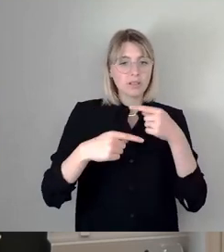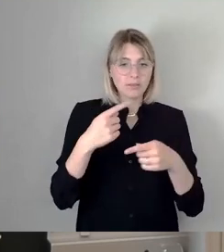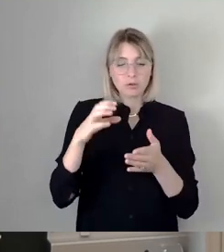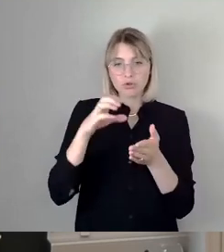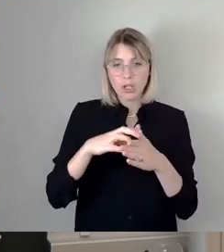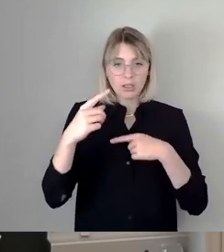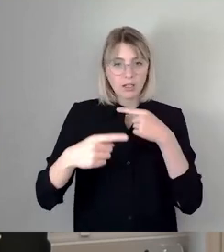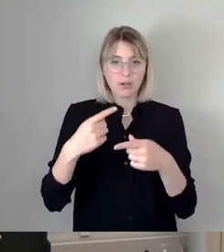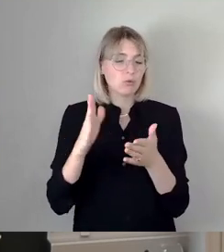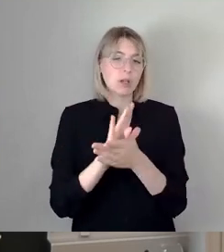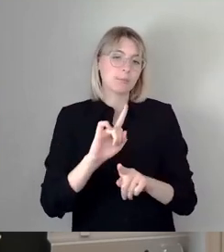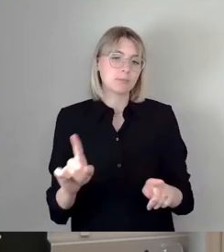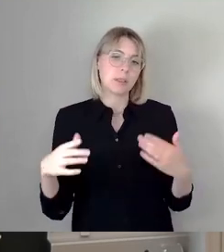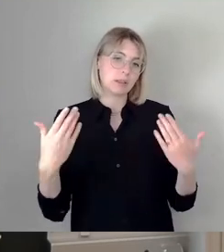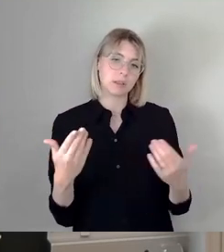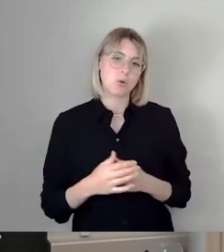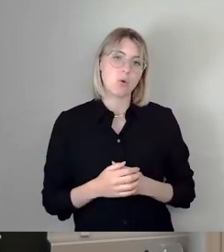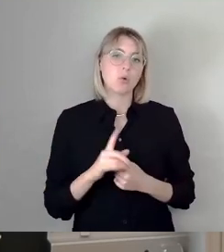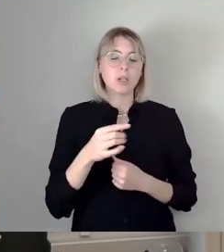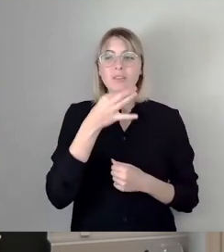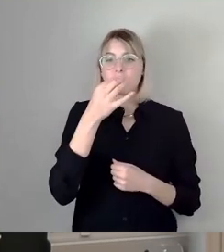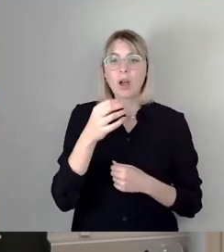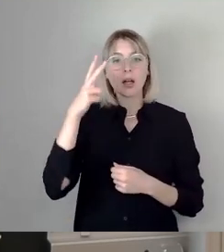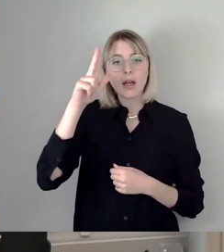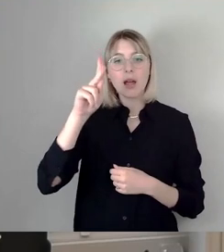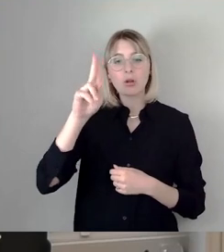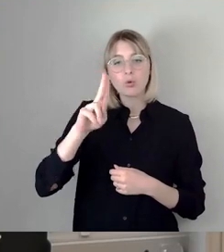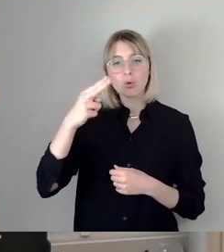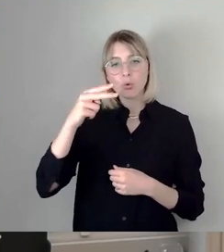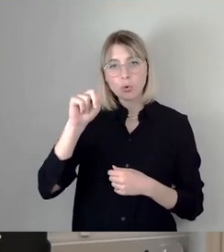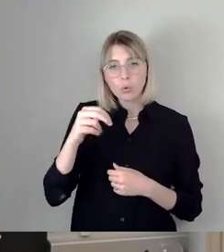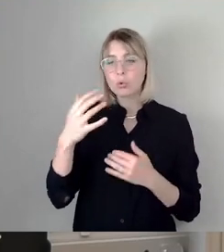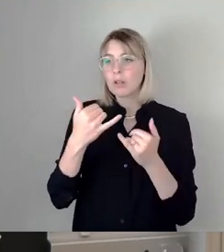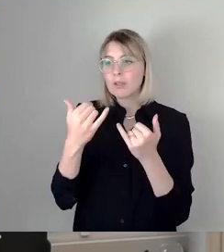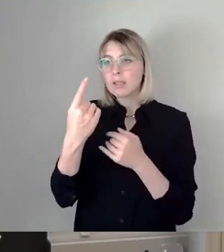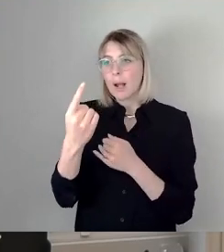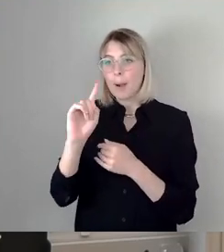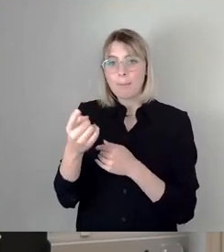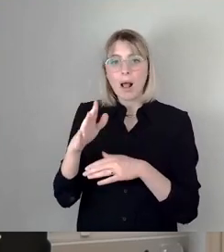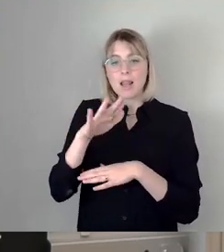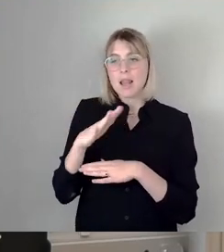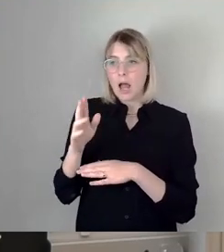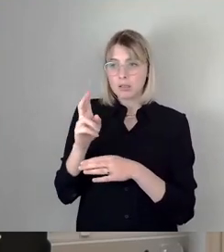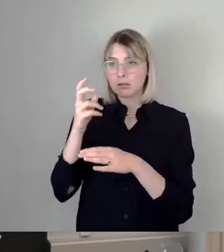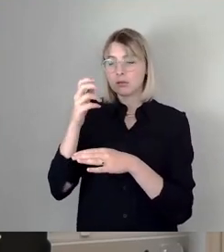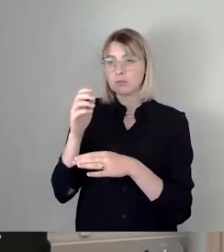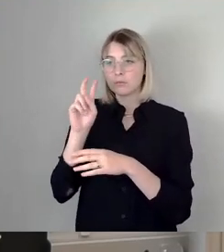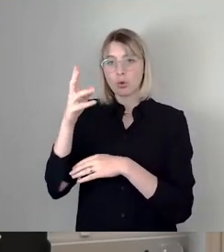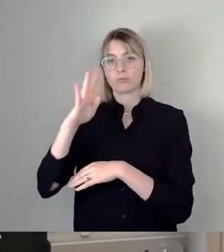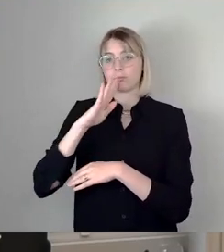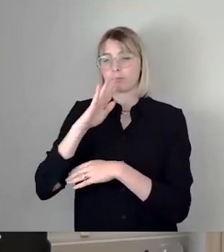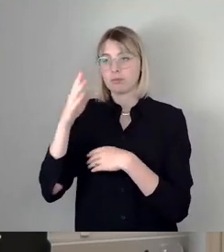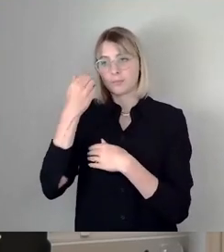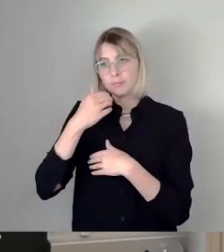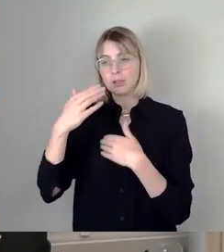Und da wäre im Prinzip auch mal die Frage, wann der Herr Kühn mal irgendwie im Land vorstellig wird und mal auf den Tisch haut und sagt, wir brauchen eine Beschleunigung der Planungs und Genehmigungsprozesse.